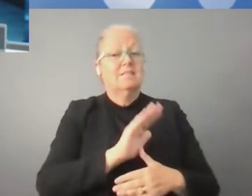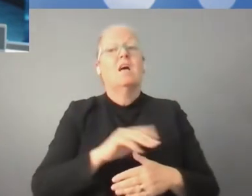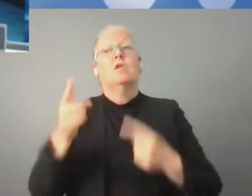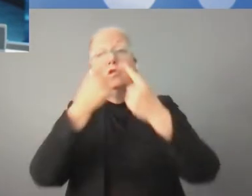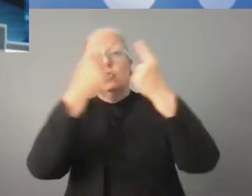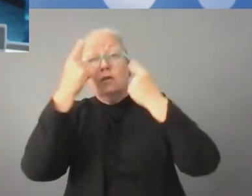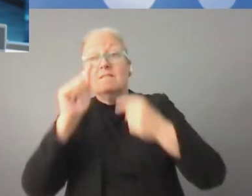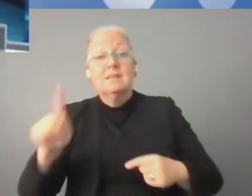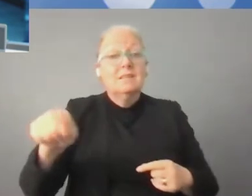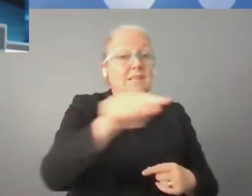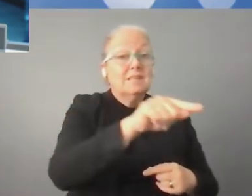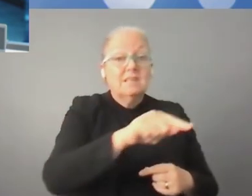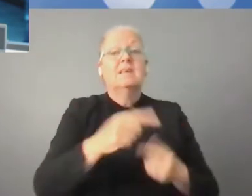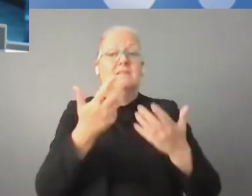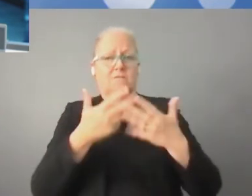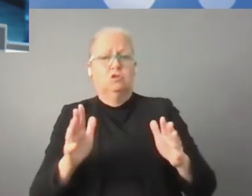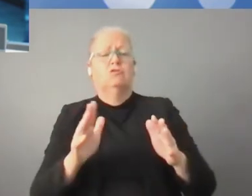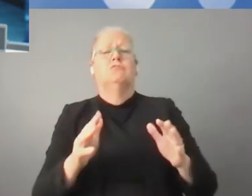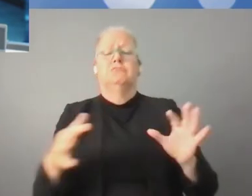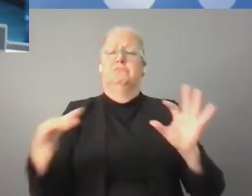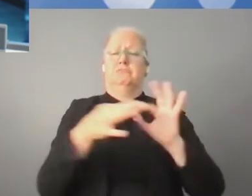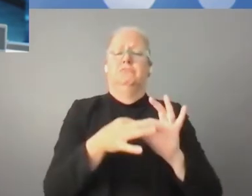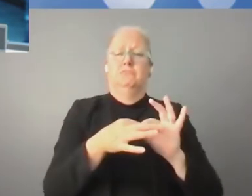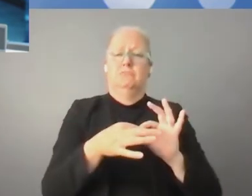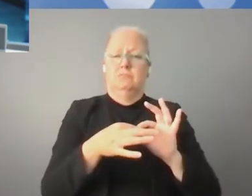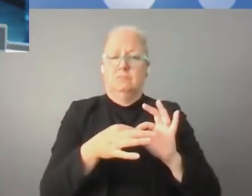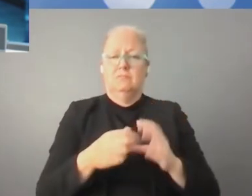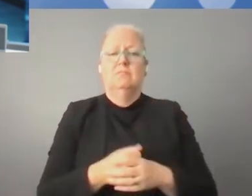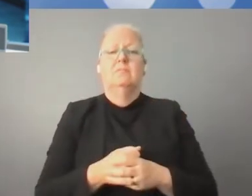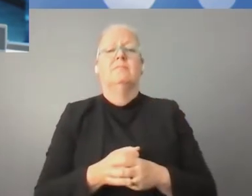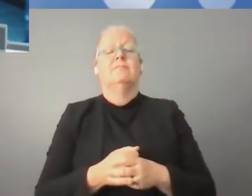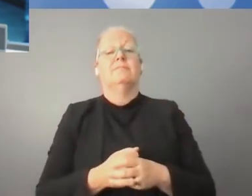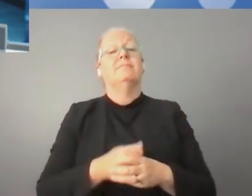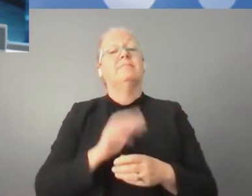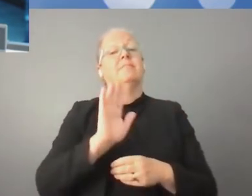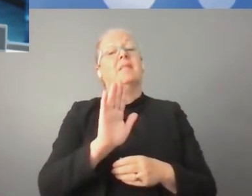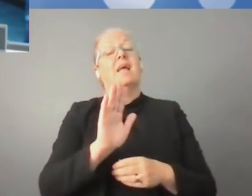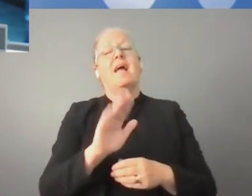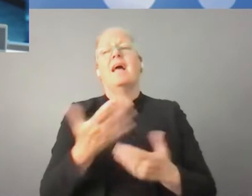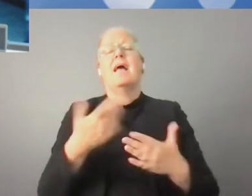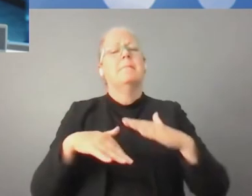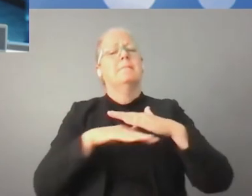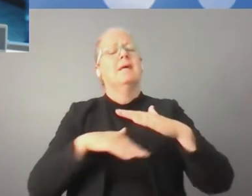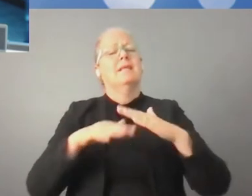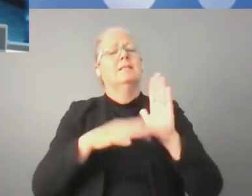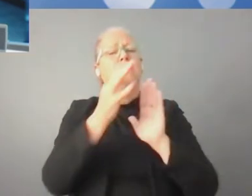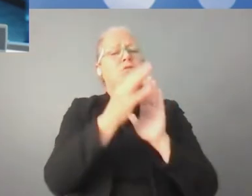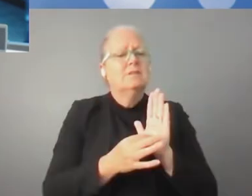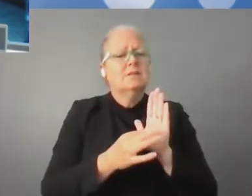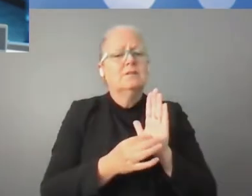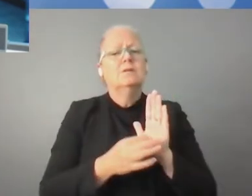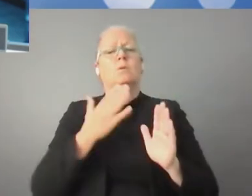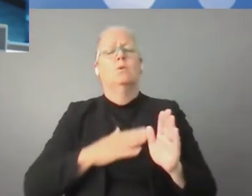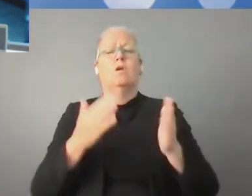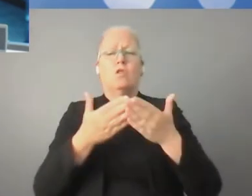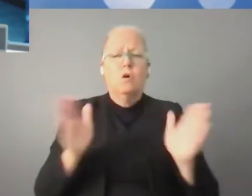inteligencji. Kodeks ten został podpisany przez przedstawicieli przedsiębiorstw, wyższych uczelni, a także fundacji. W ramach tego